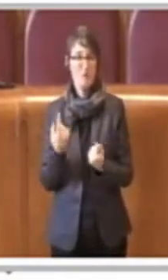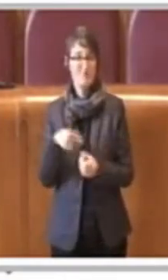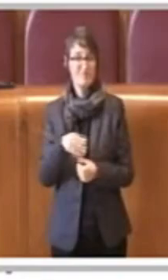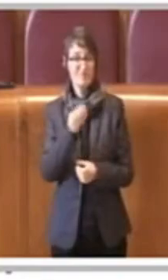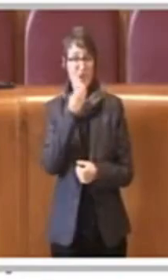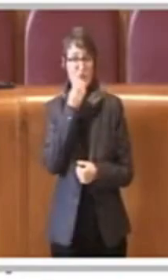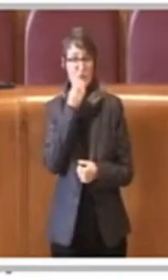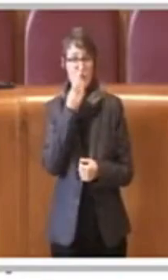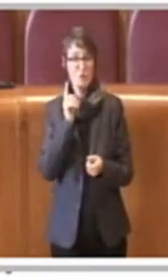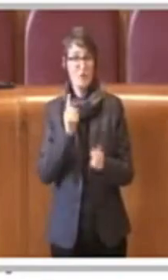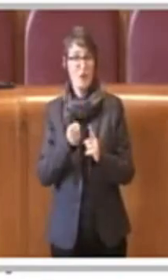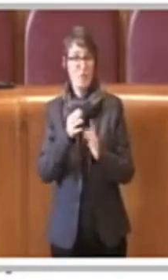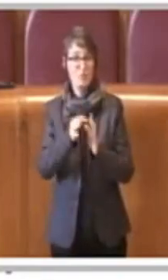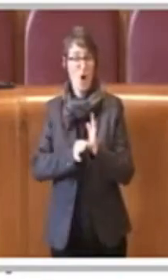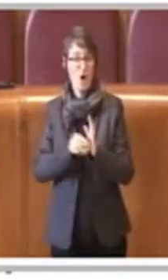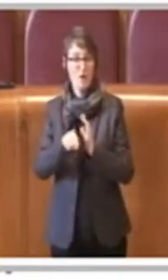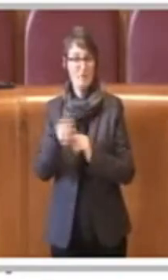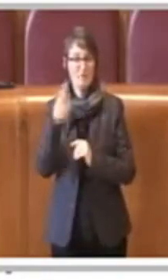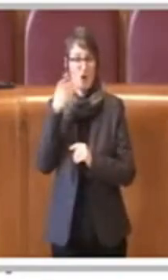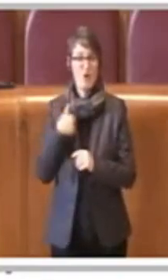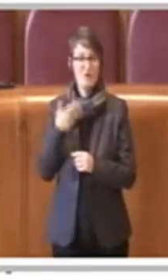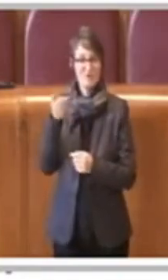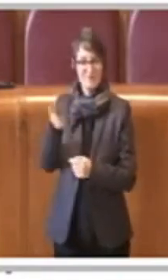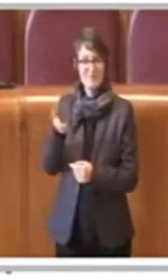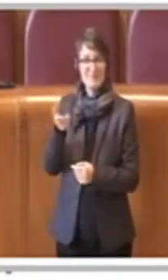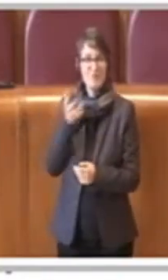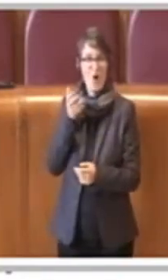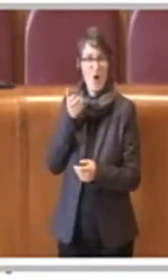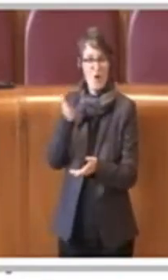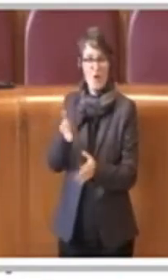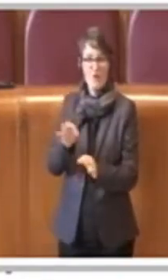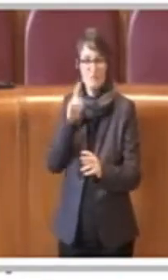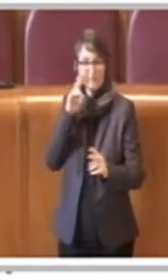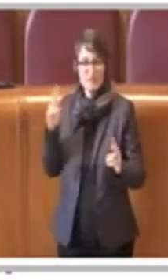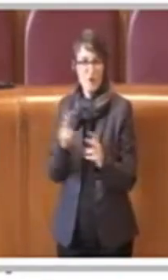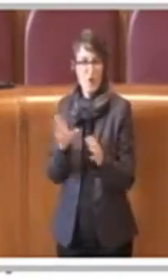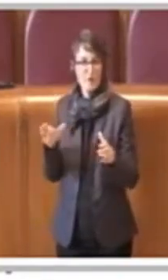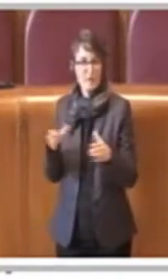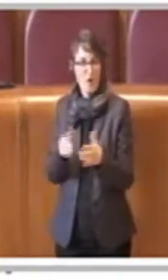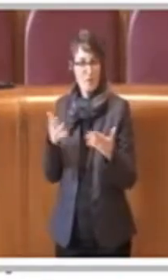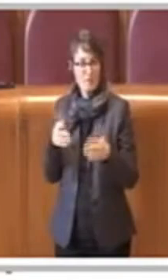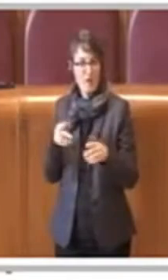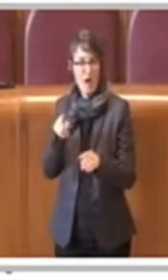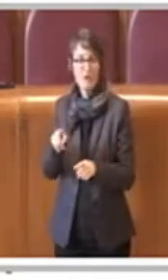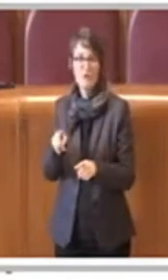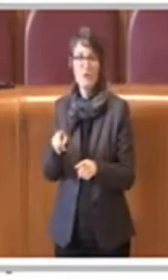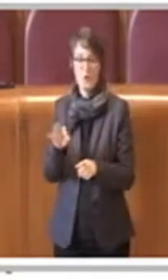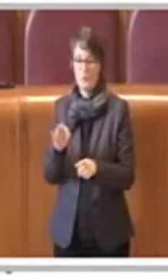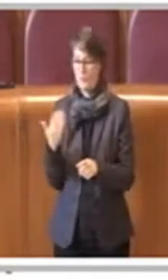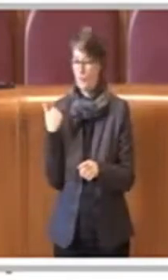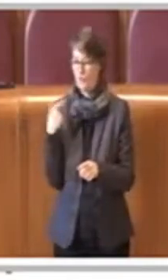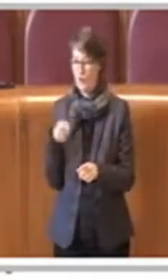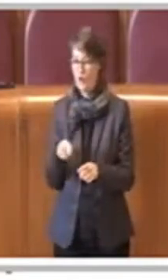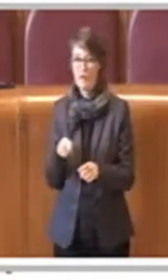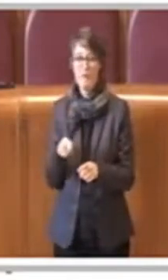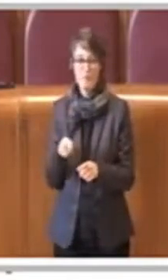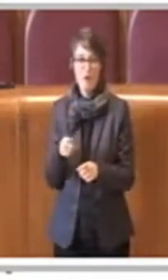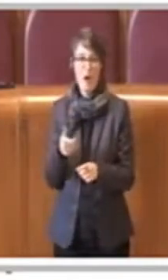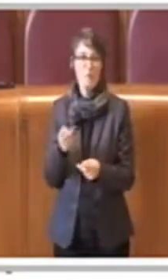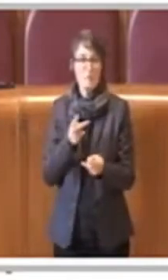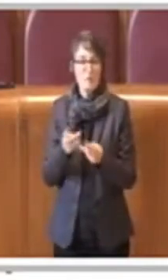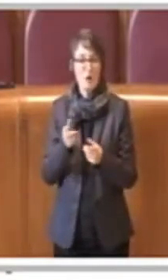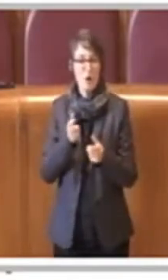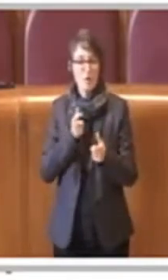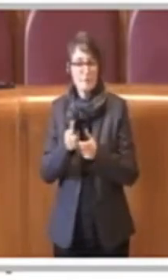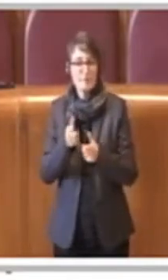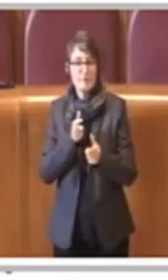l'onore di incontrare il comitato qualche giorno fa proprio per cercare insomma di spingere